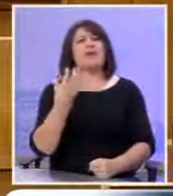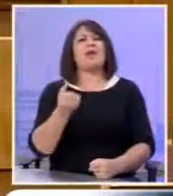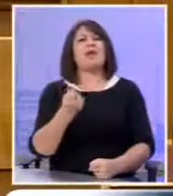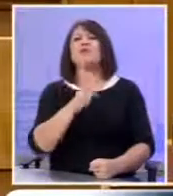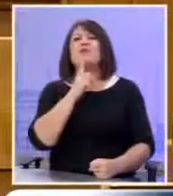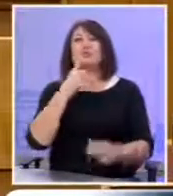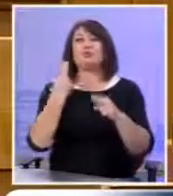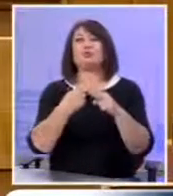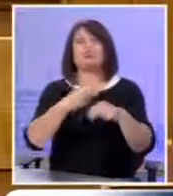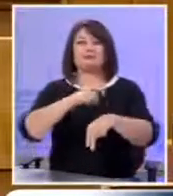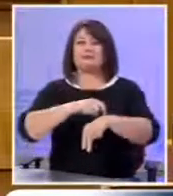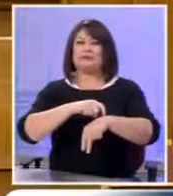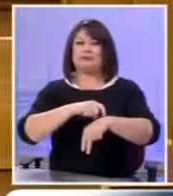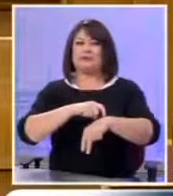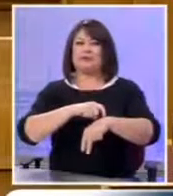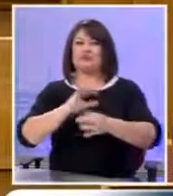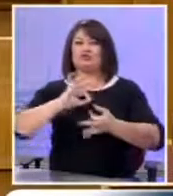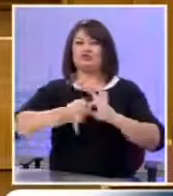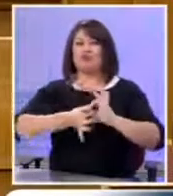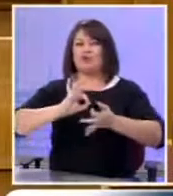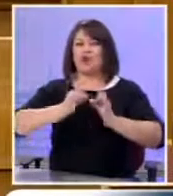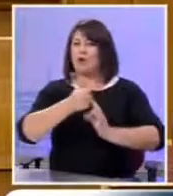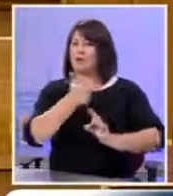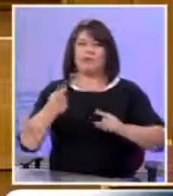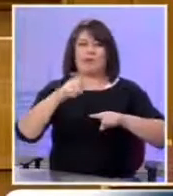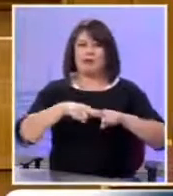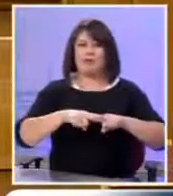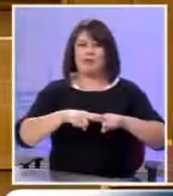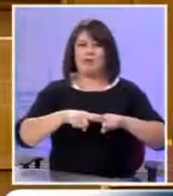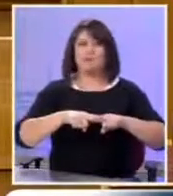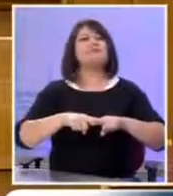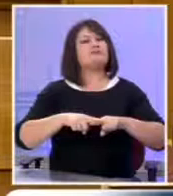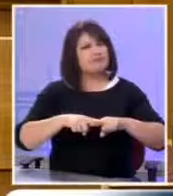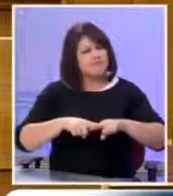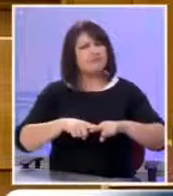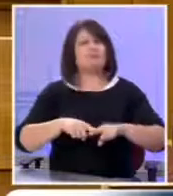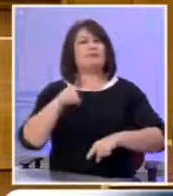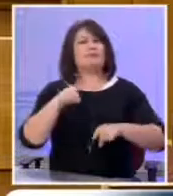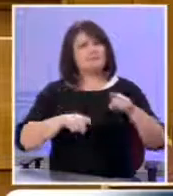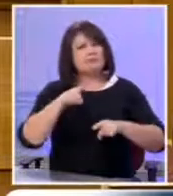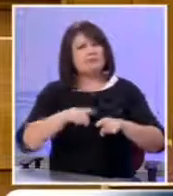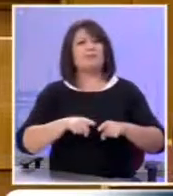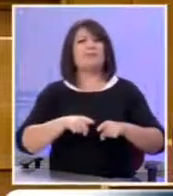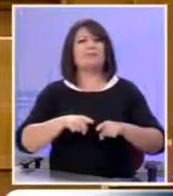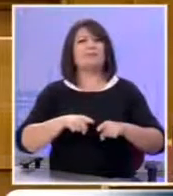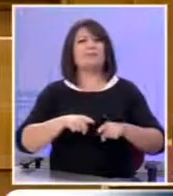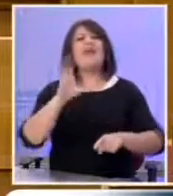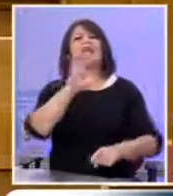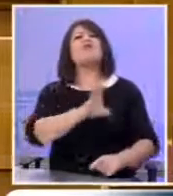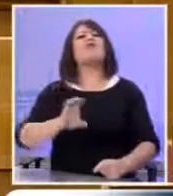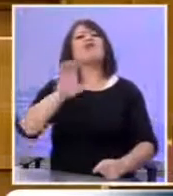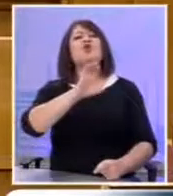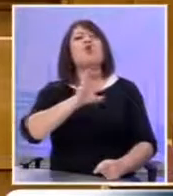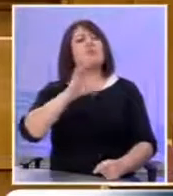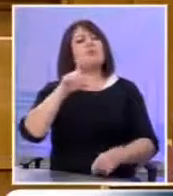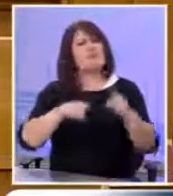κρίσιμες στιγμές όχι μόνο βεβαίως στη χώρα μας αλλά και στην έστω περιστασιακά σκοτεινή μας Υπηρο την Ευρώπη και σε